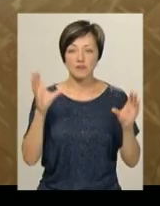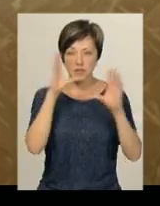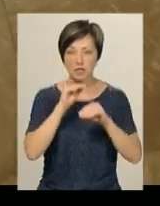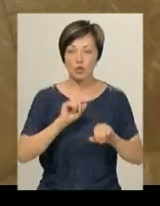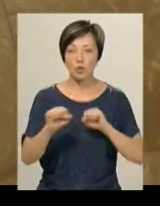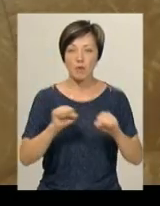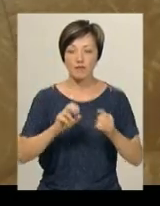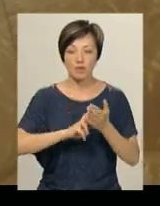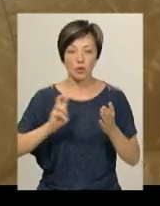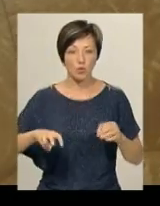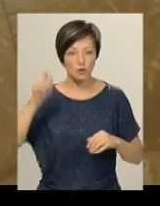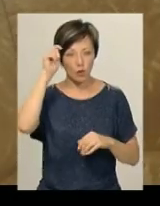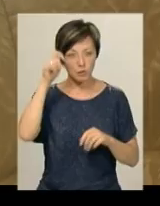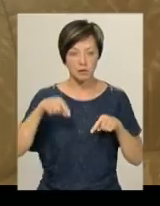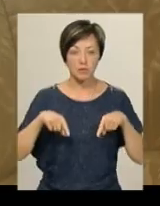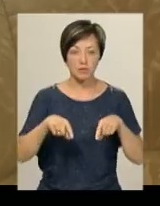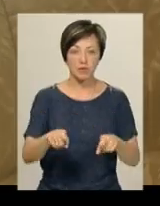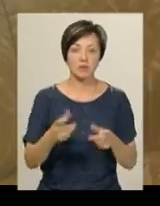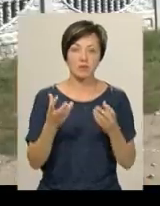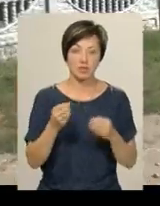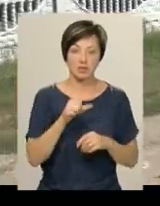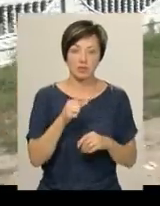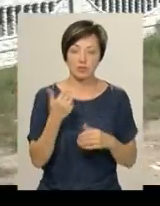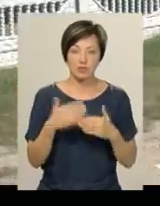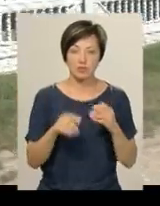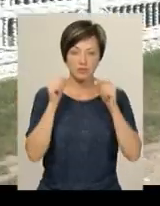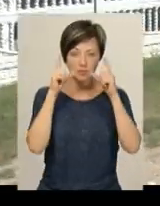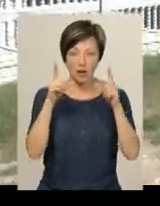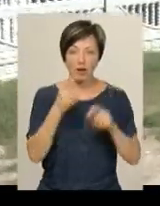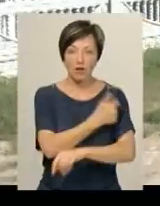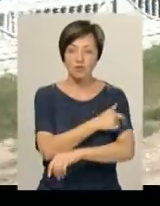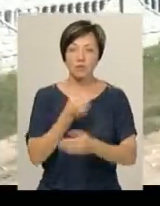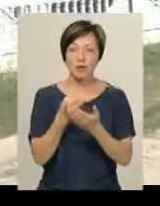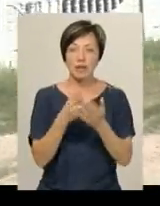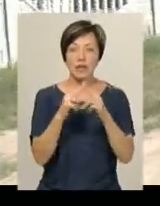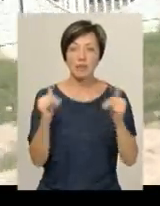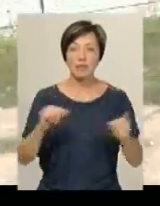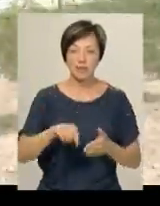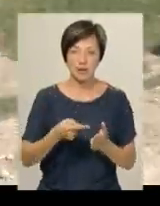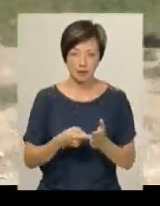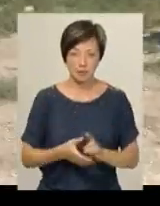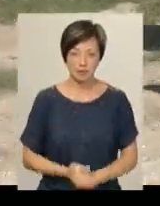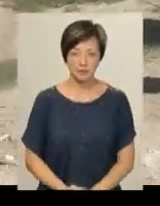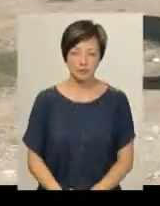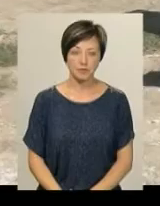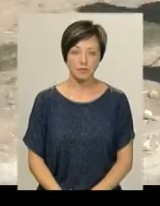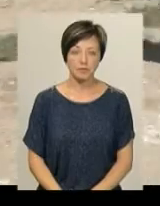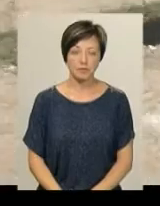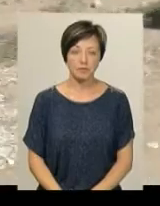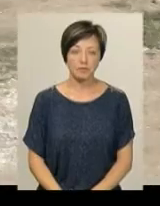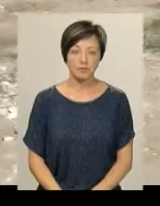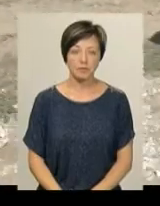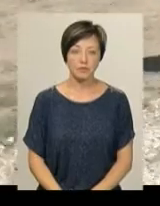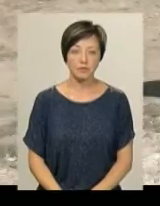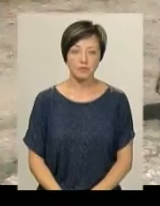відходив. Хопці вже підбігали, потім вже все. Отямився Олександр у шпиталі у Дніпрі. Михайло Жила, Віктор Кривий. Новини Поділля.